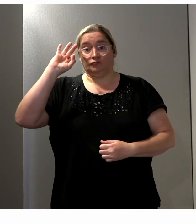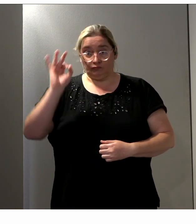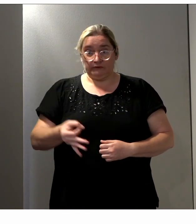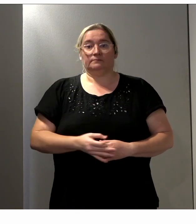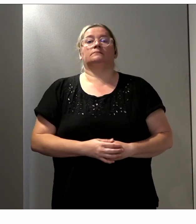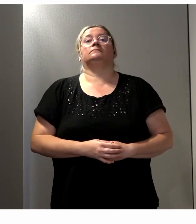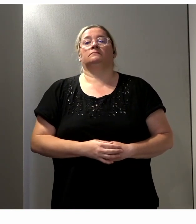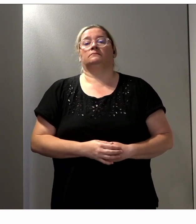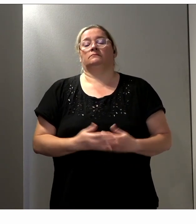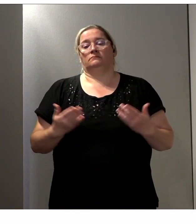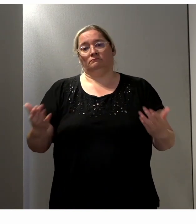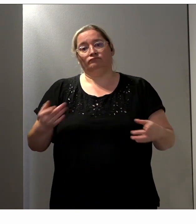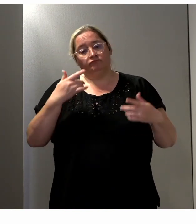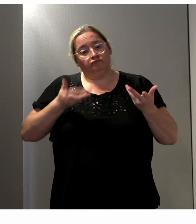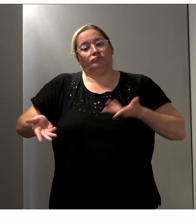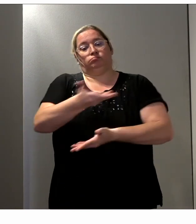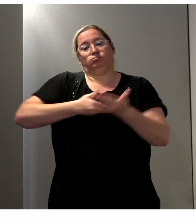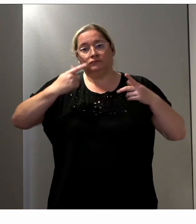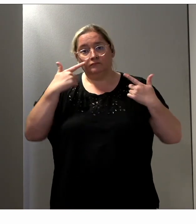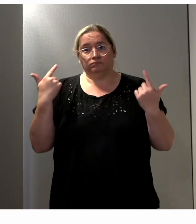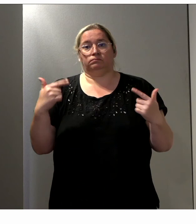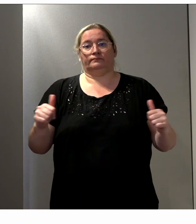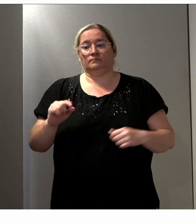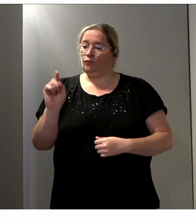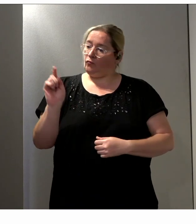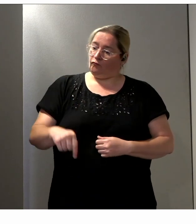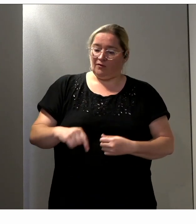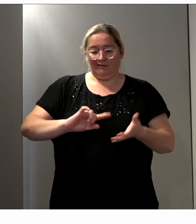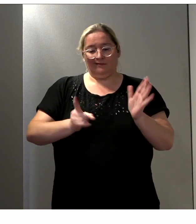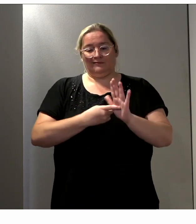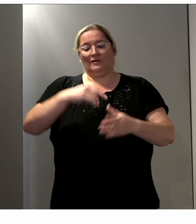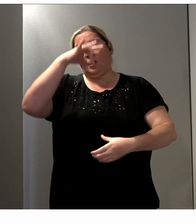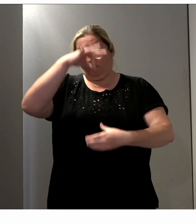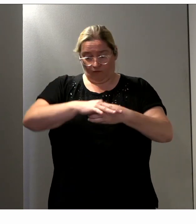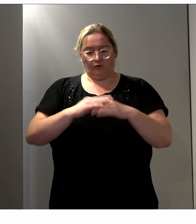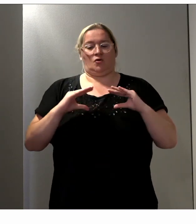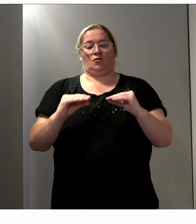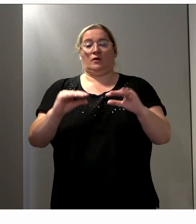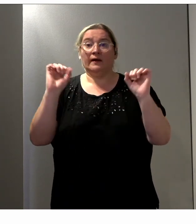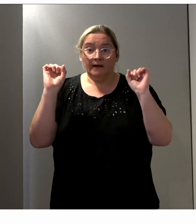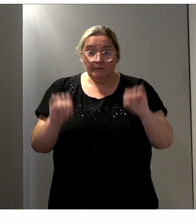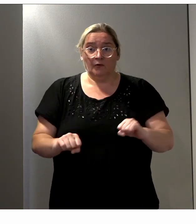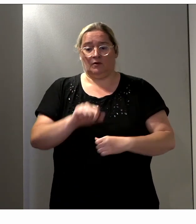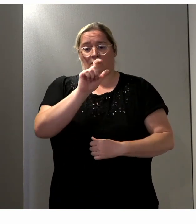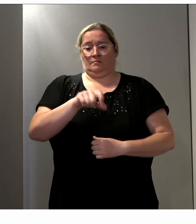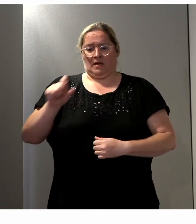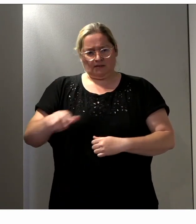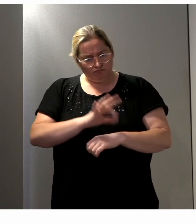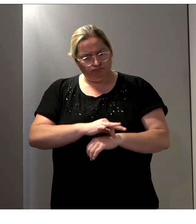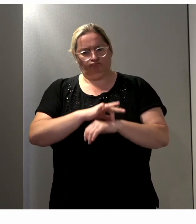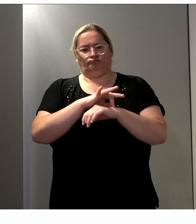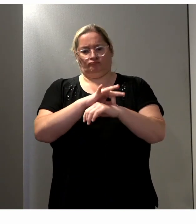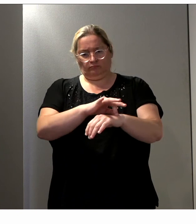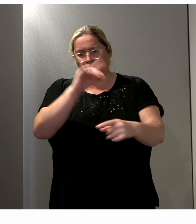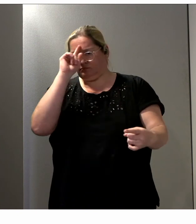'enjeu, on l'a bien vu autour de la table, c'est de rendre effectif ce droit de vote accompagner les personnes, leur donner la possibilité d